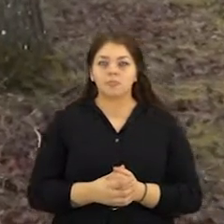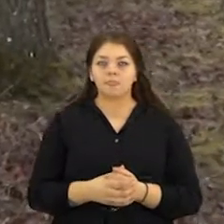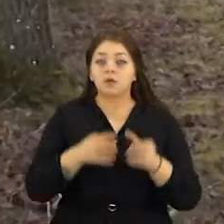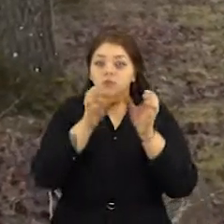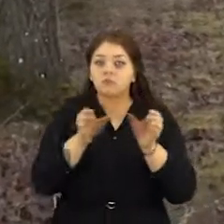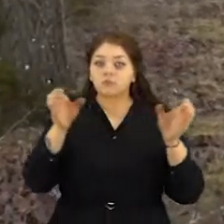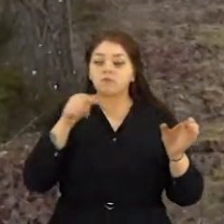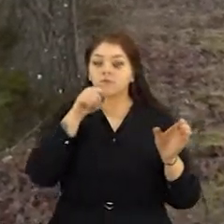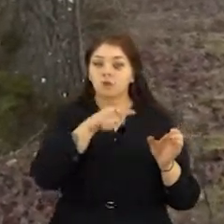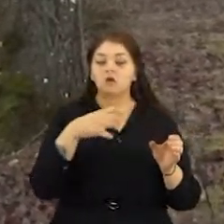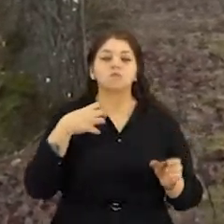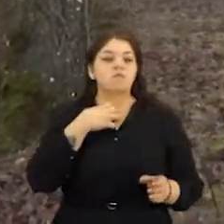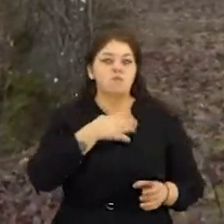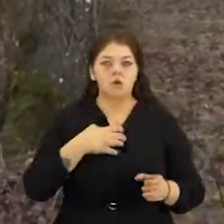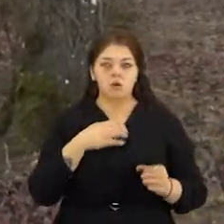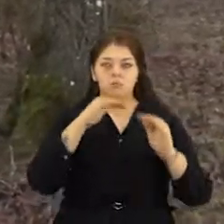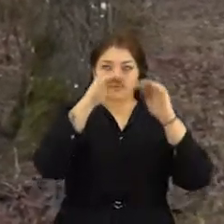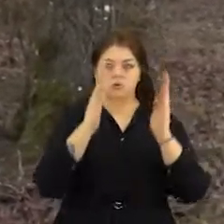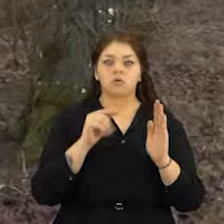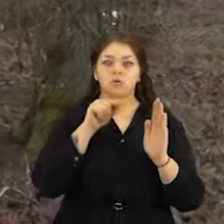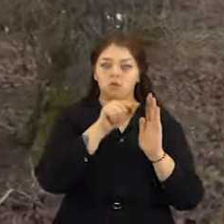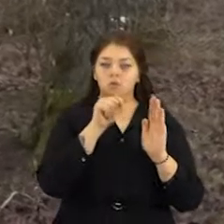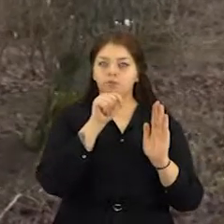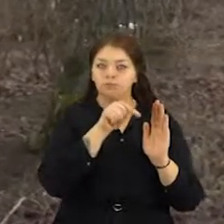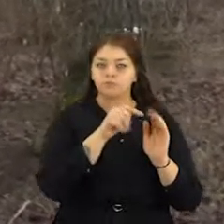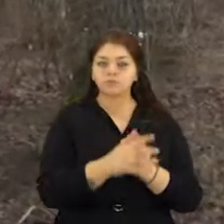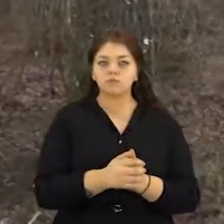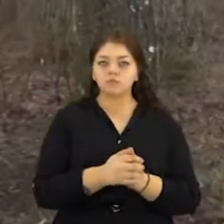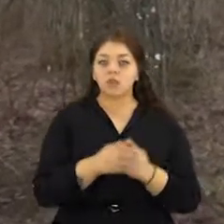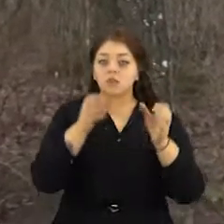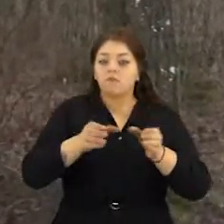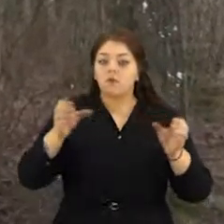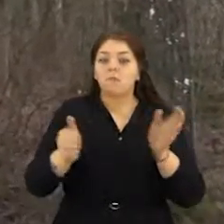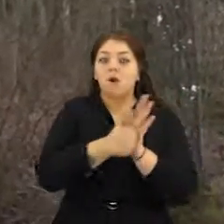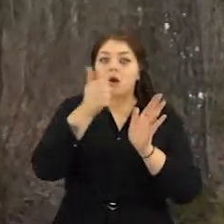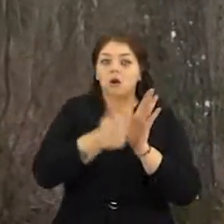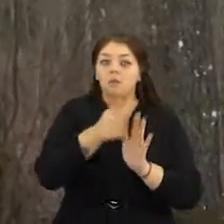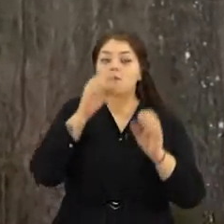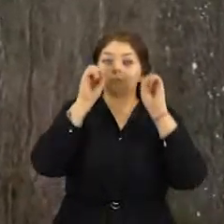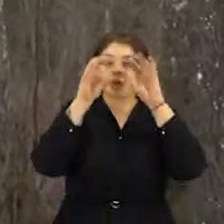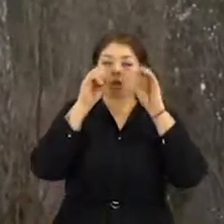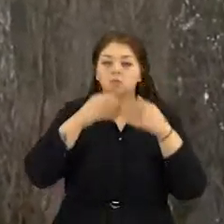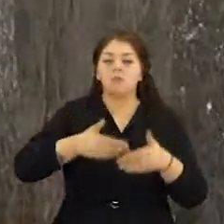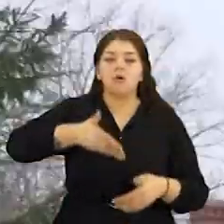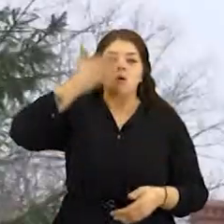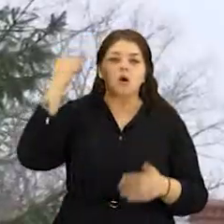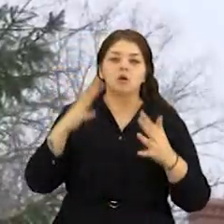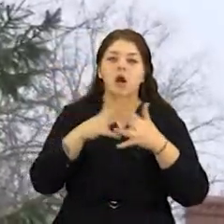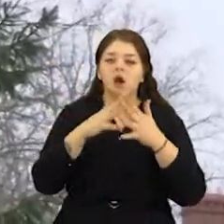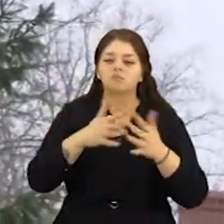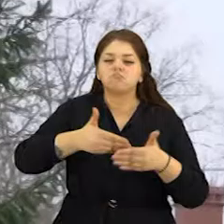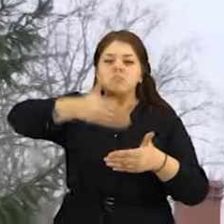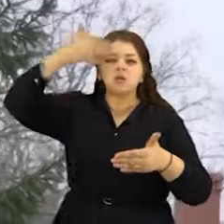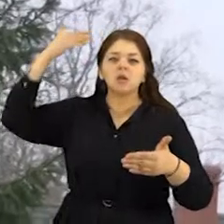Burbiškio dvarų išėinki laikų ir kas svarbesni negali pasirodyti. Dvare pagarba pelėdoms gyvavo dar nuo prieškario laikų.